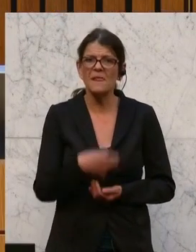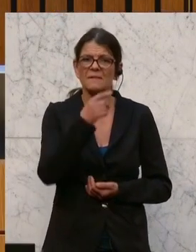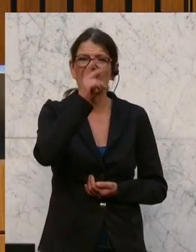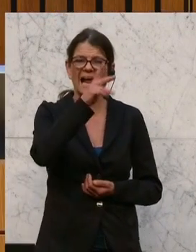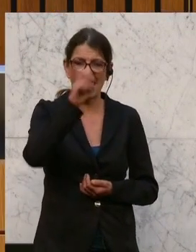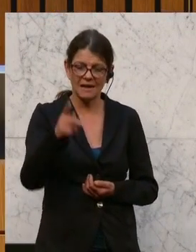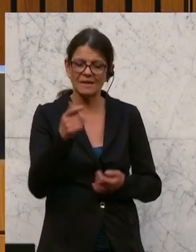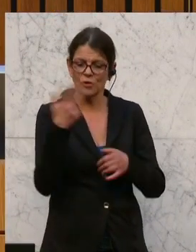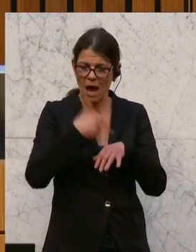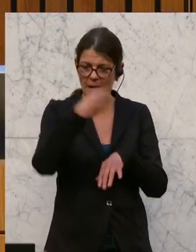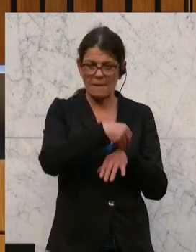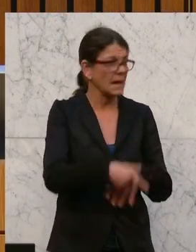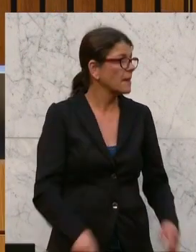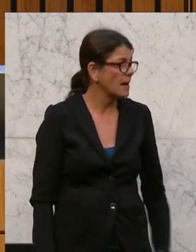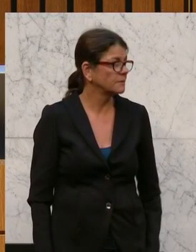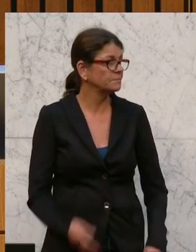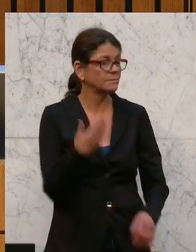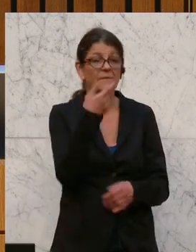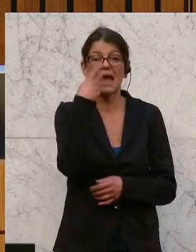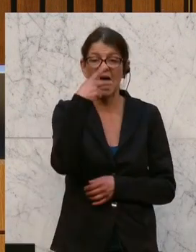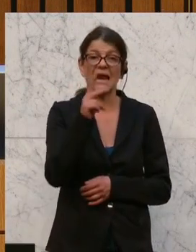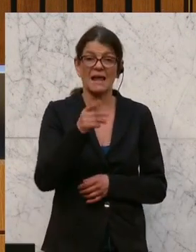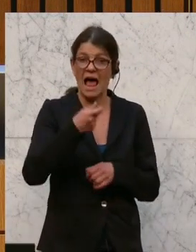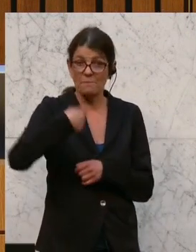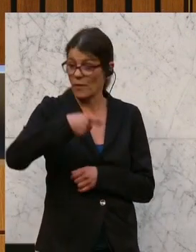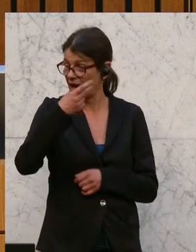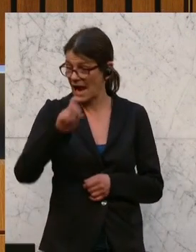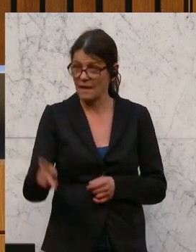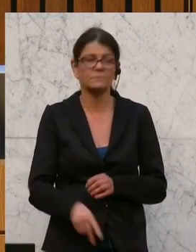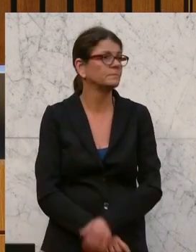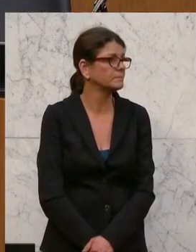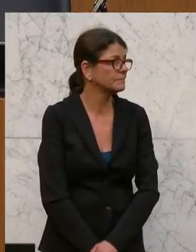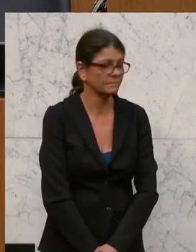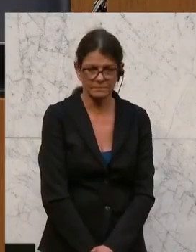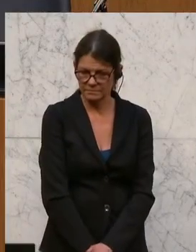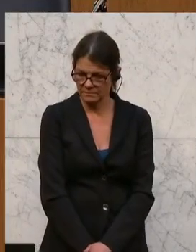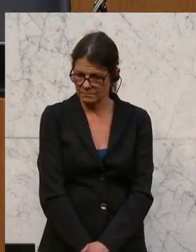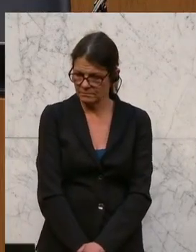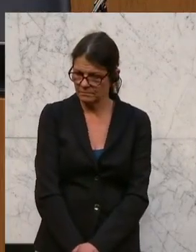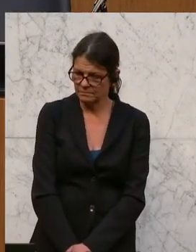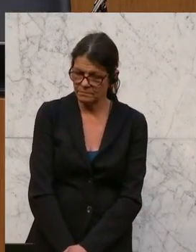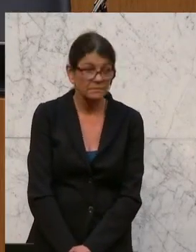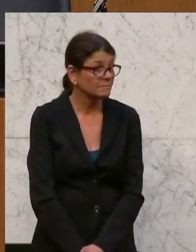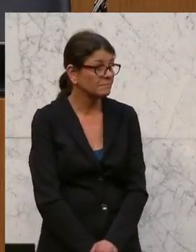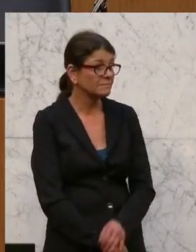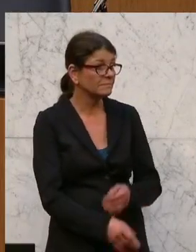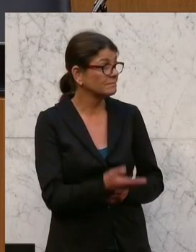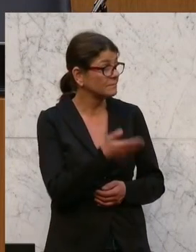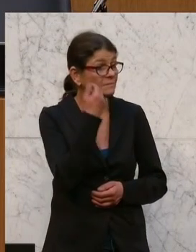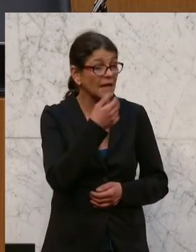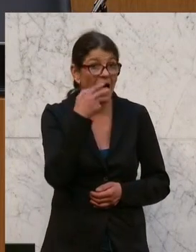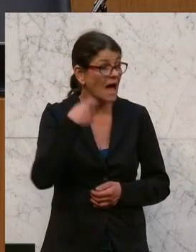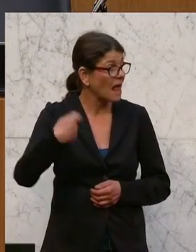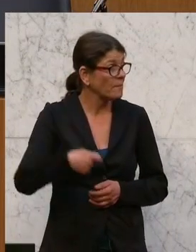Keck zu Wort gemeldet. Herr Abgeordneter, Herr Abgeordneter,